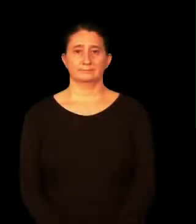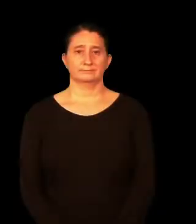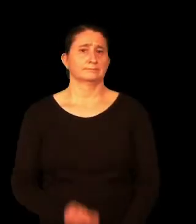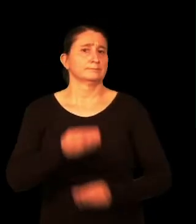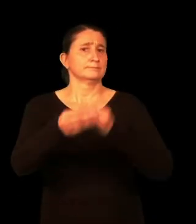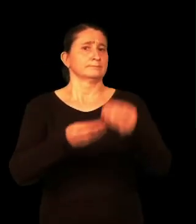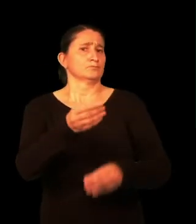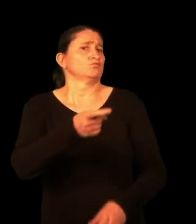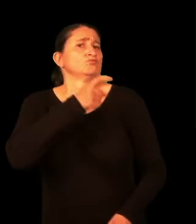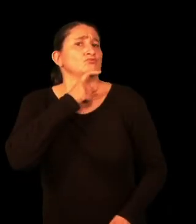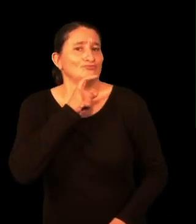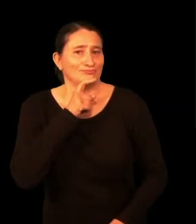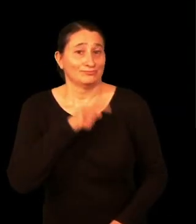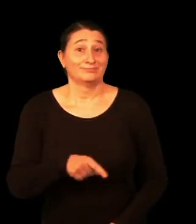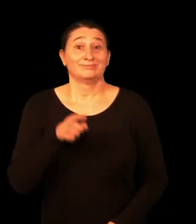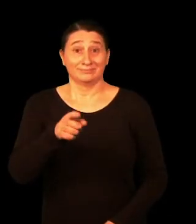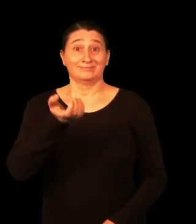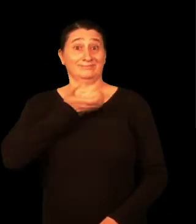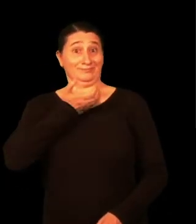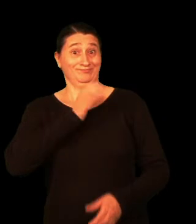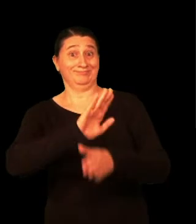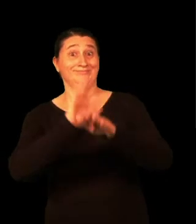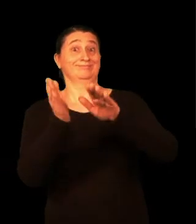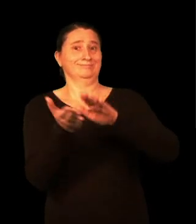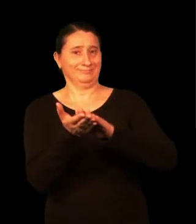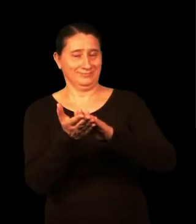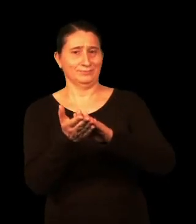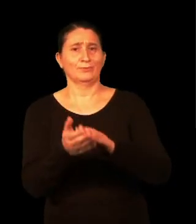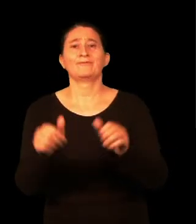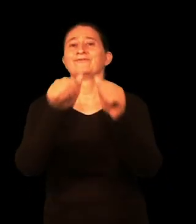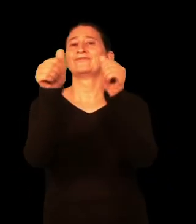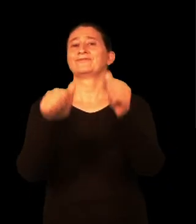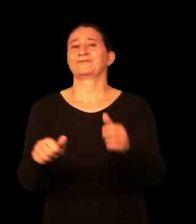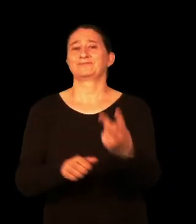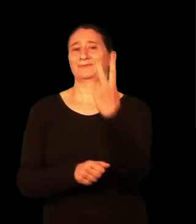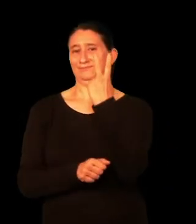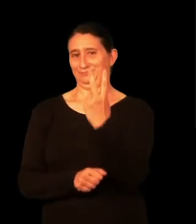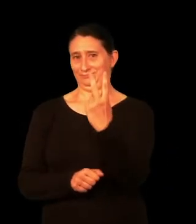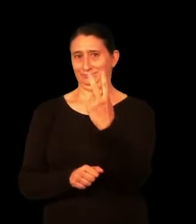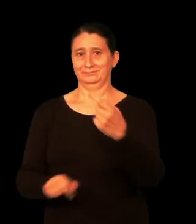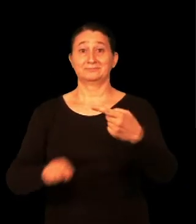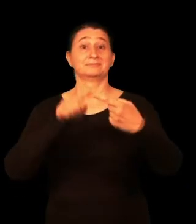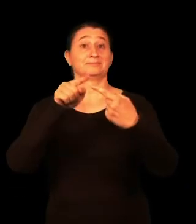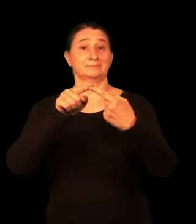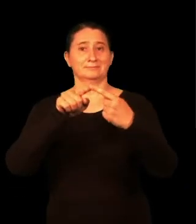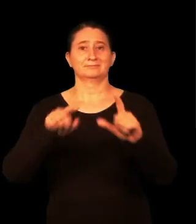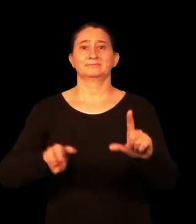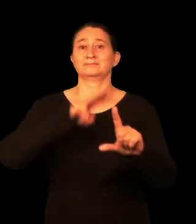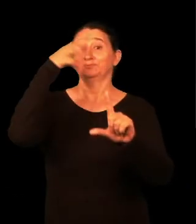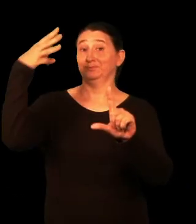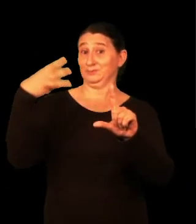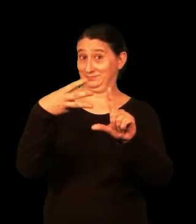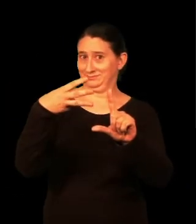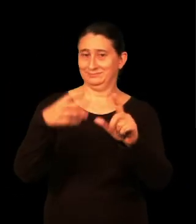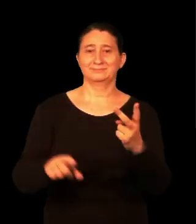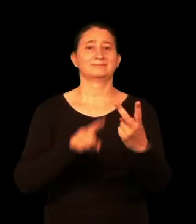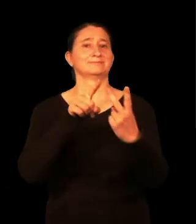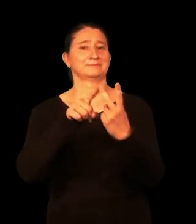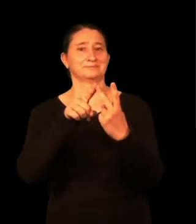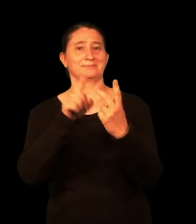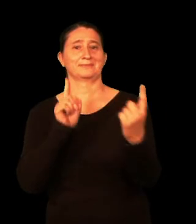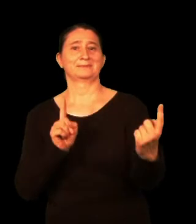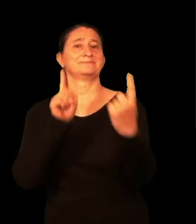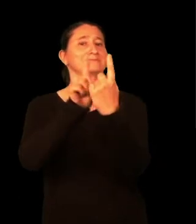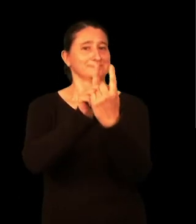Nola egiten da? Udalean erregistro bat egiteko modu bi daude. Webgunearen